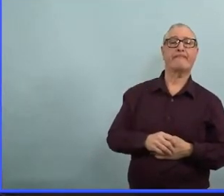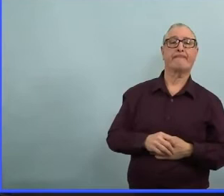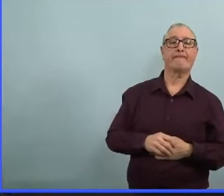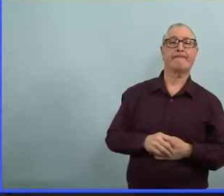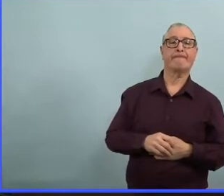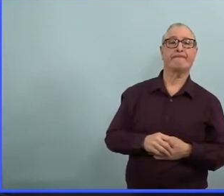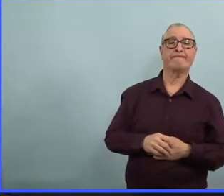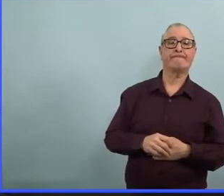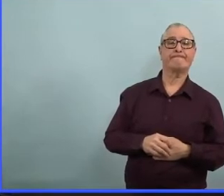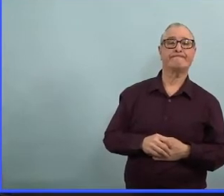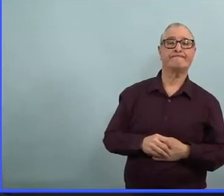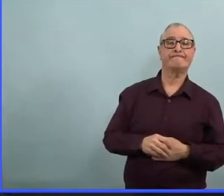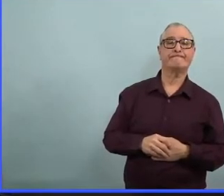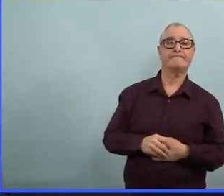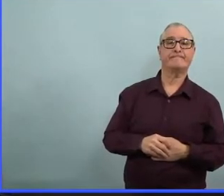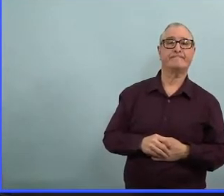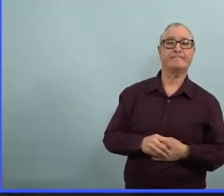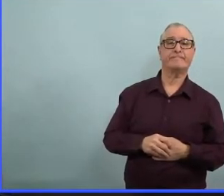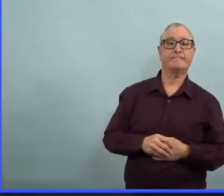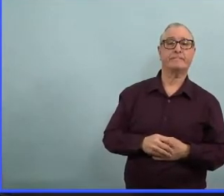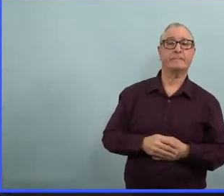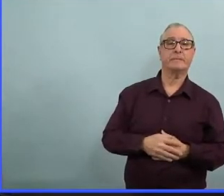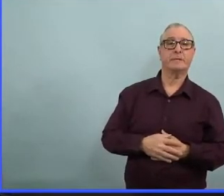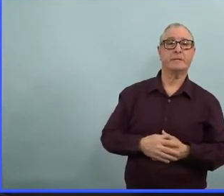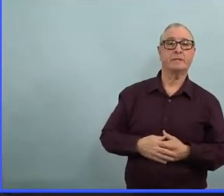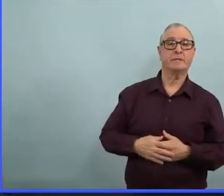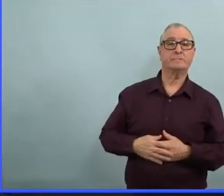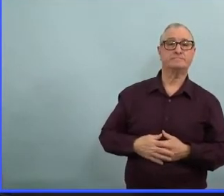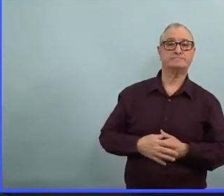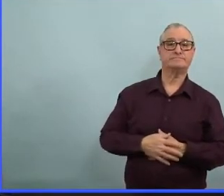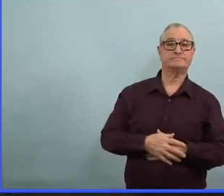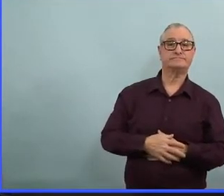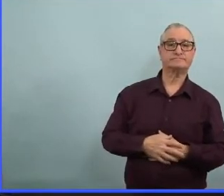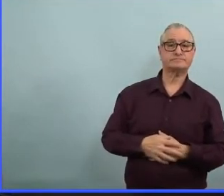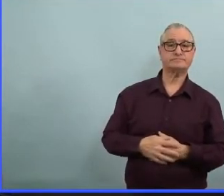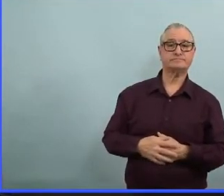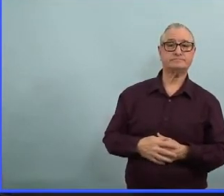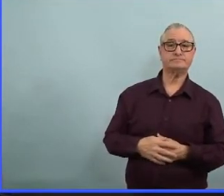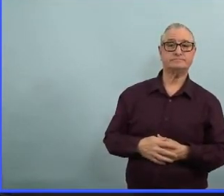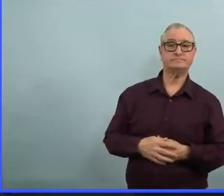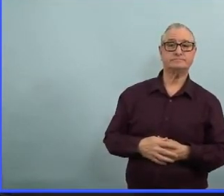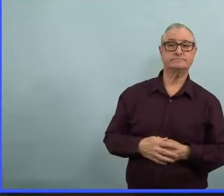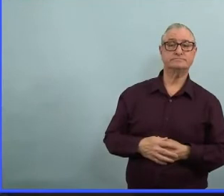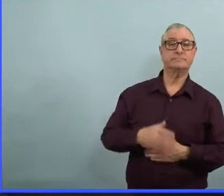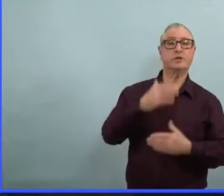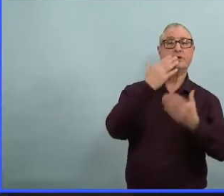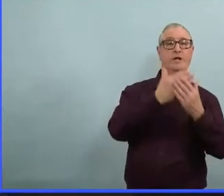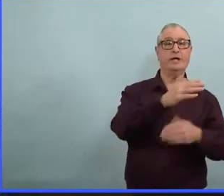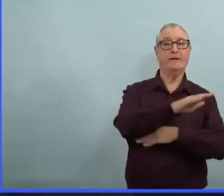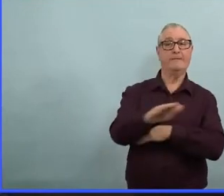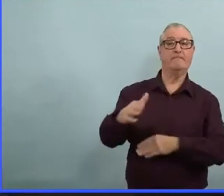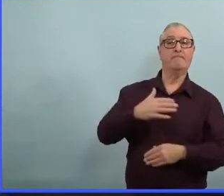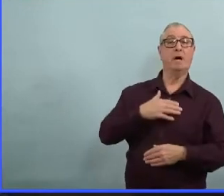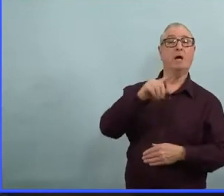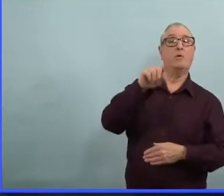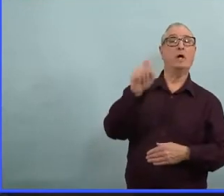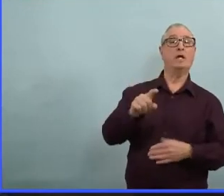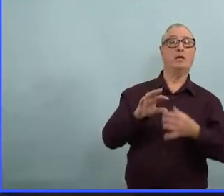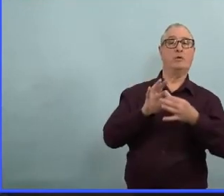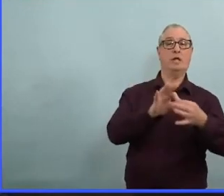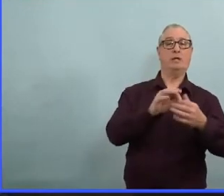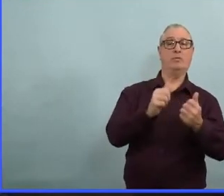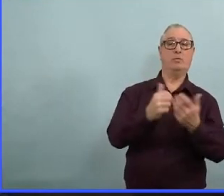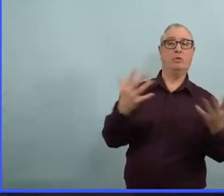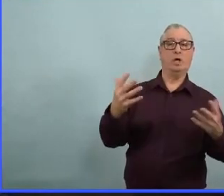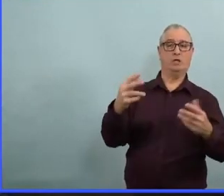merci de répondre aux questions. Alors ma question porte plutôt sur l'application de la loi. Nous avons une compagnie ici qui a reçu une